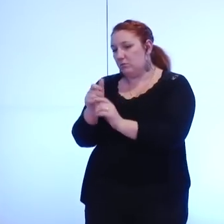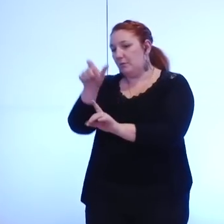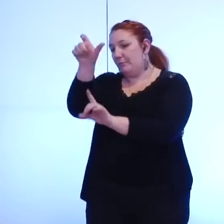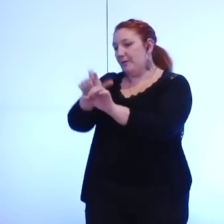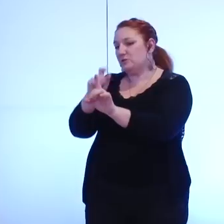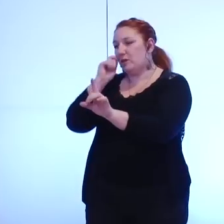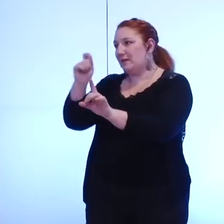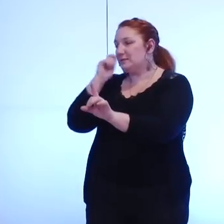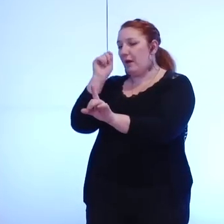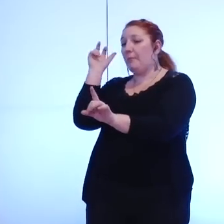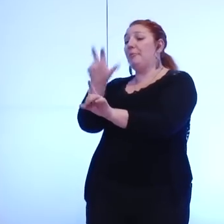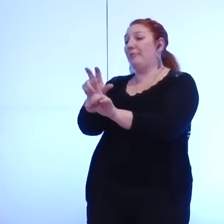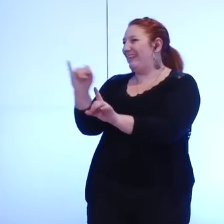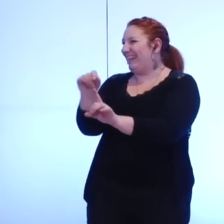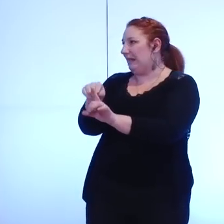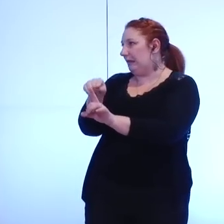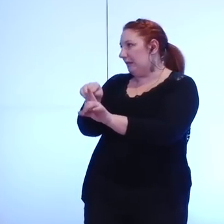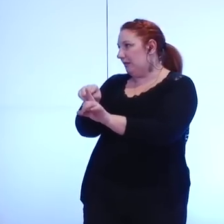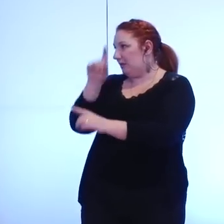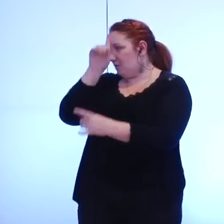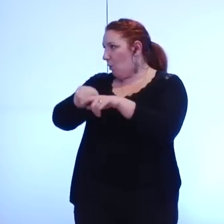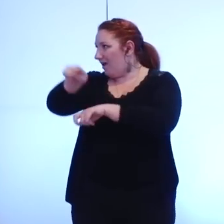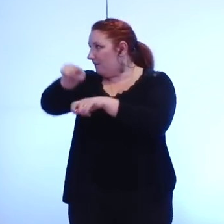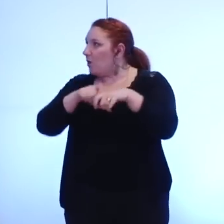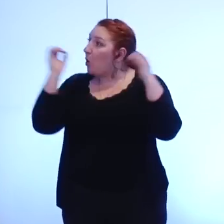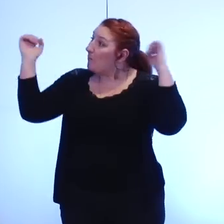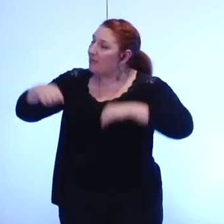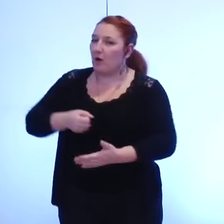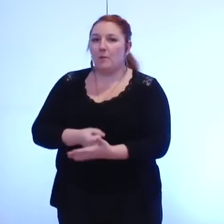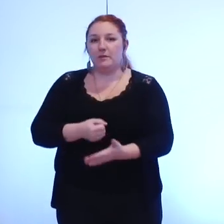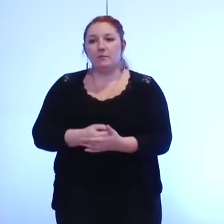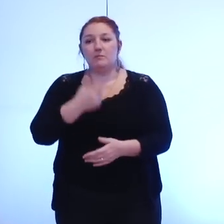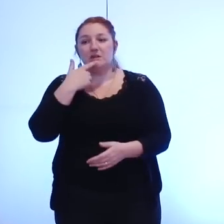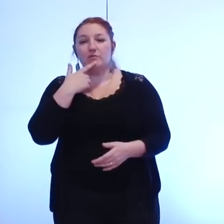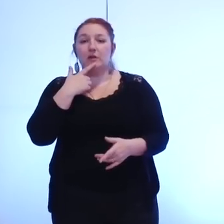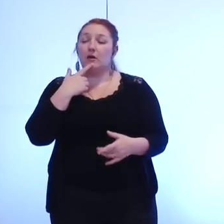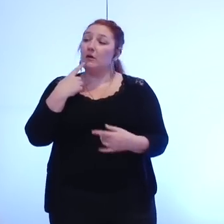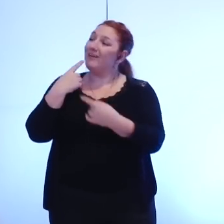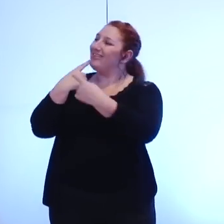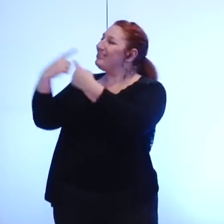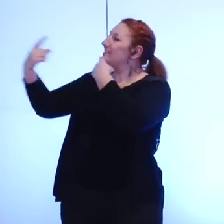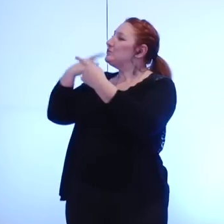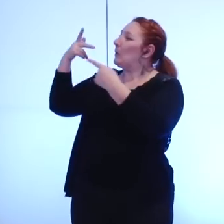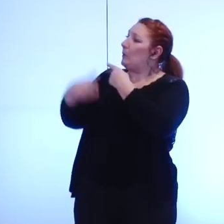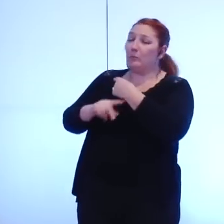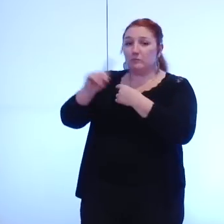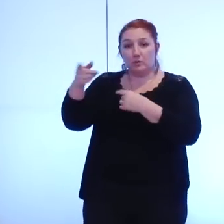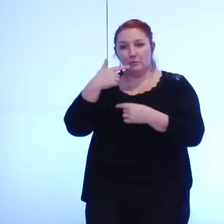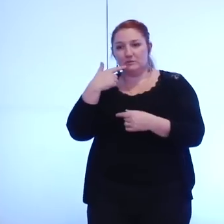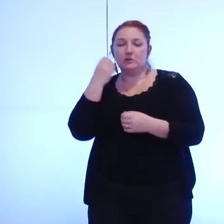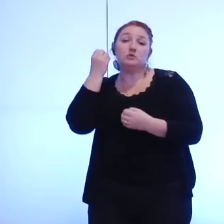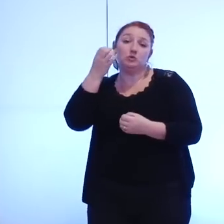pour évaluer les choses ça ne pas dire que ça finit la discussion mais c'est assez courant de faire comme ça